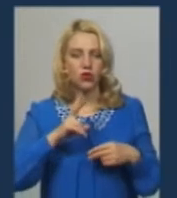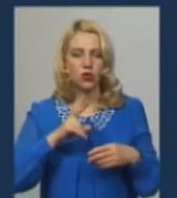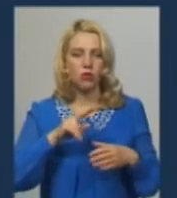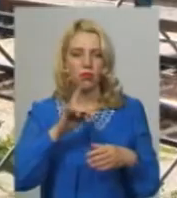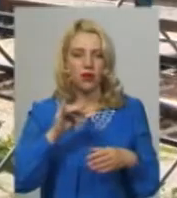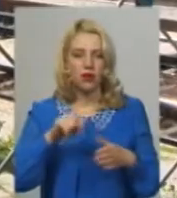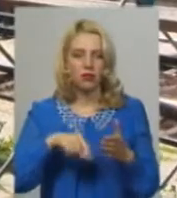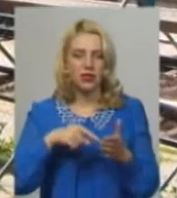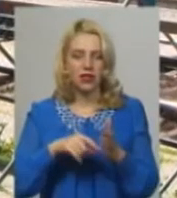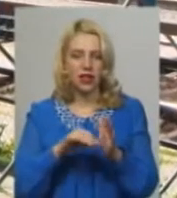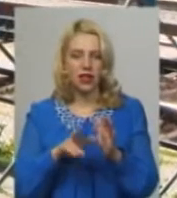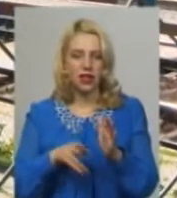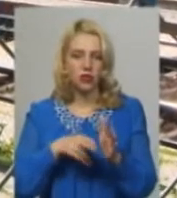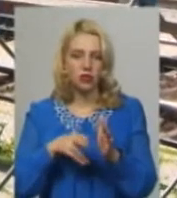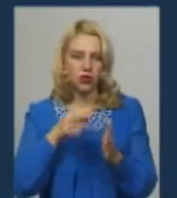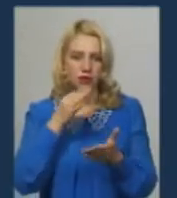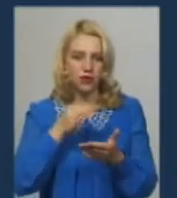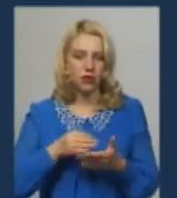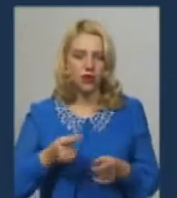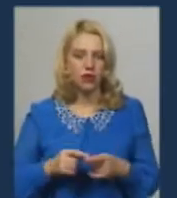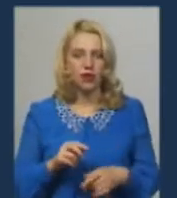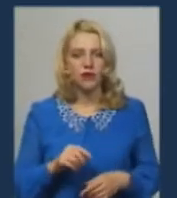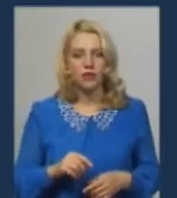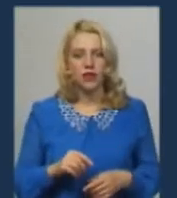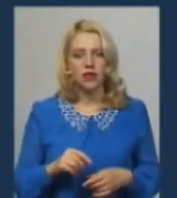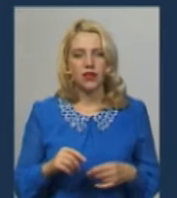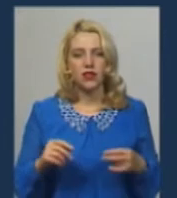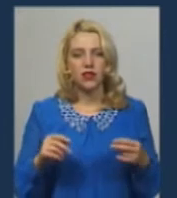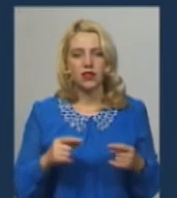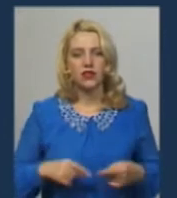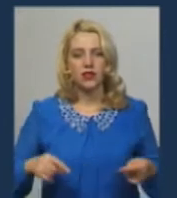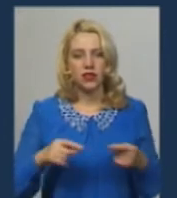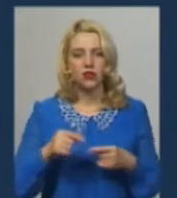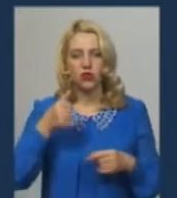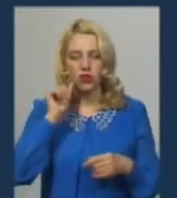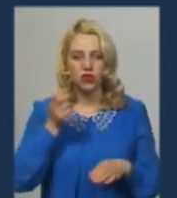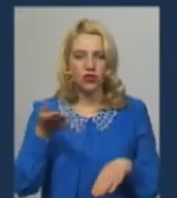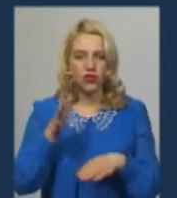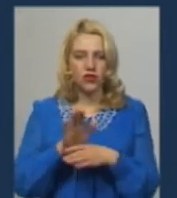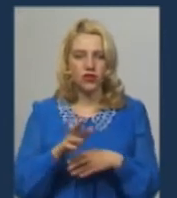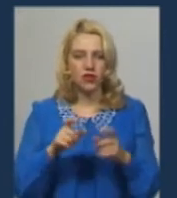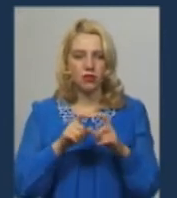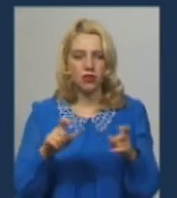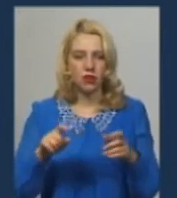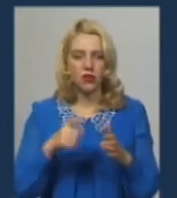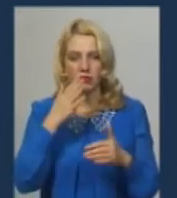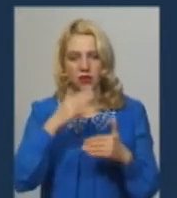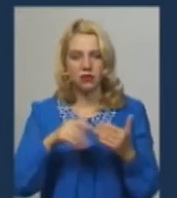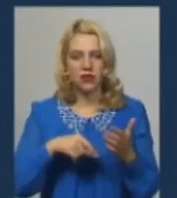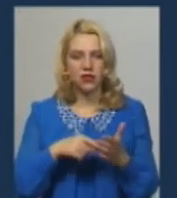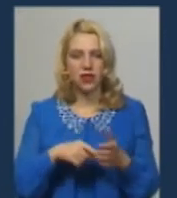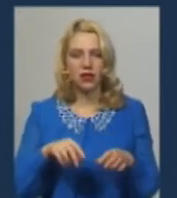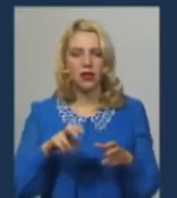електропов'їзди. Владислав Бондар додає. Згідно вчорашньої вказівки Департаменту Беремінських пасажирських